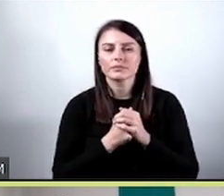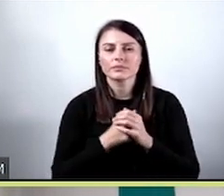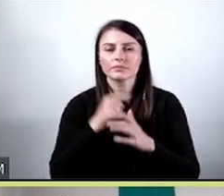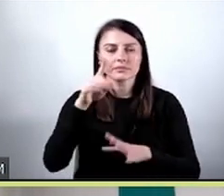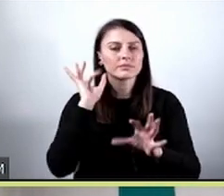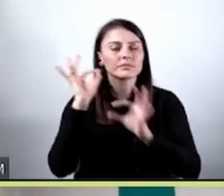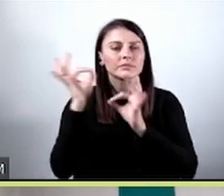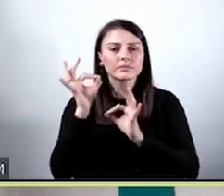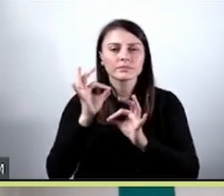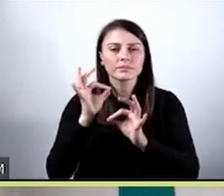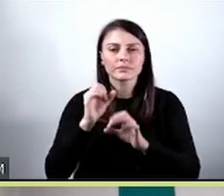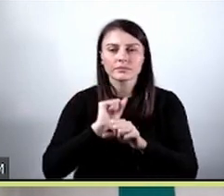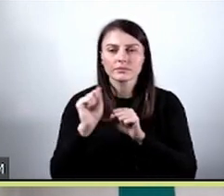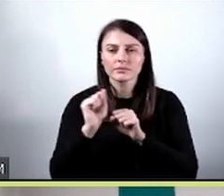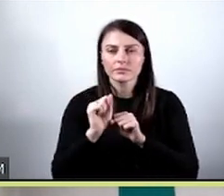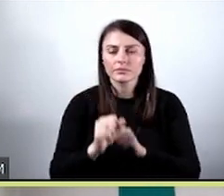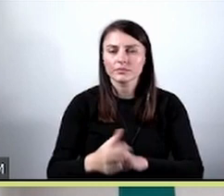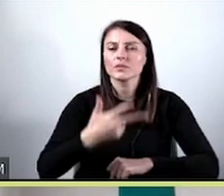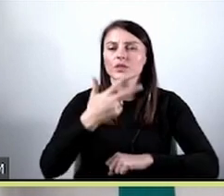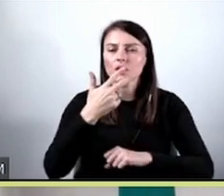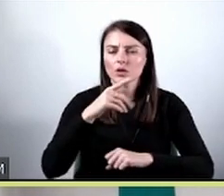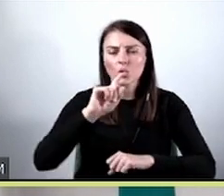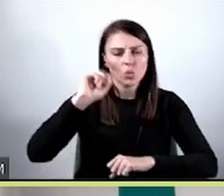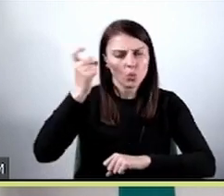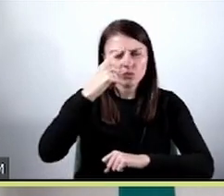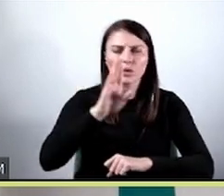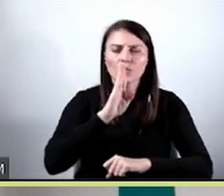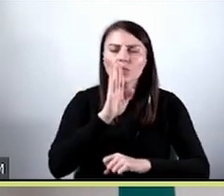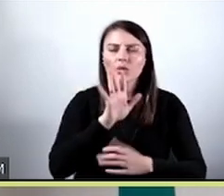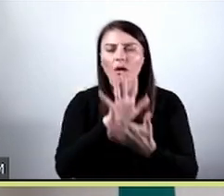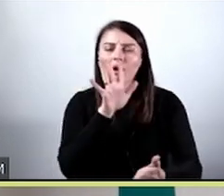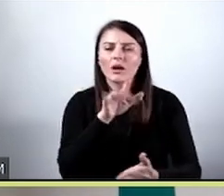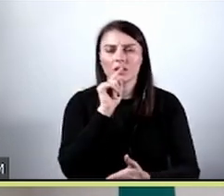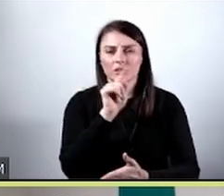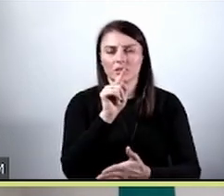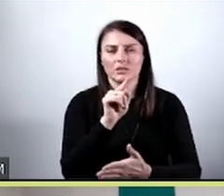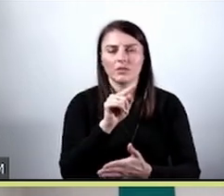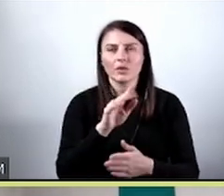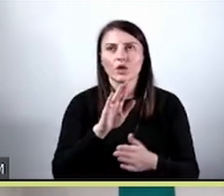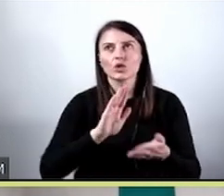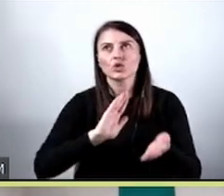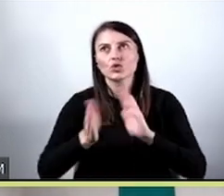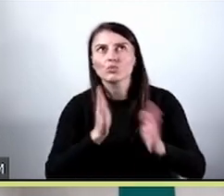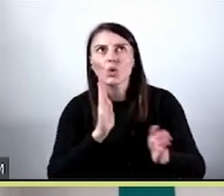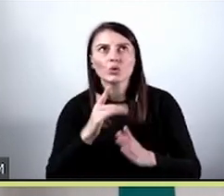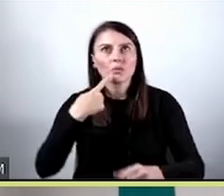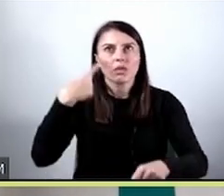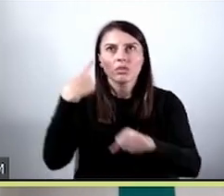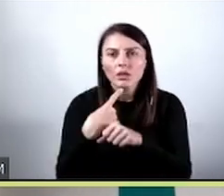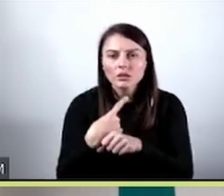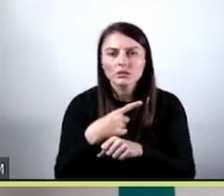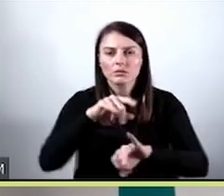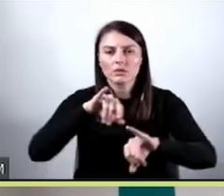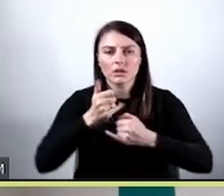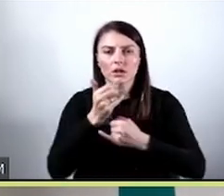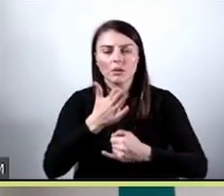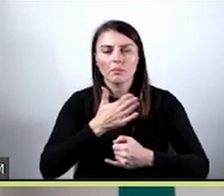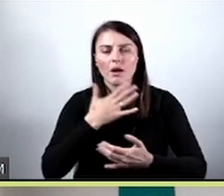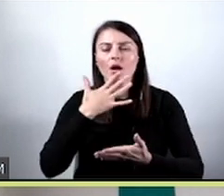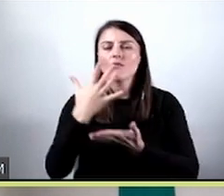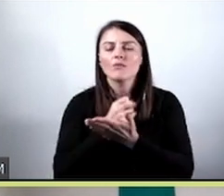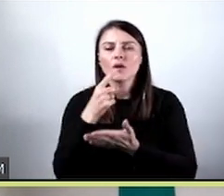są jakby immanentną cechą tych rozwiązań. Sposób wnioskowania jest zależny bezpośrednio od tego, jakie dane użyte